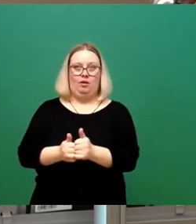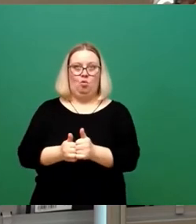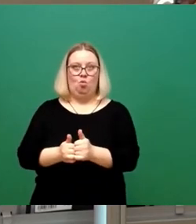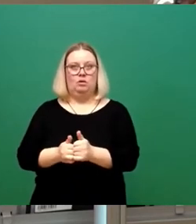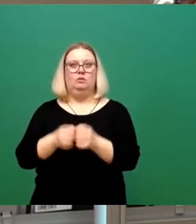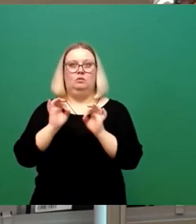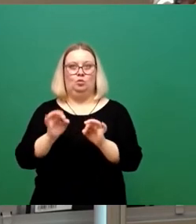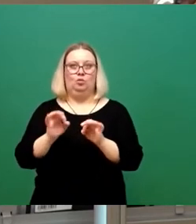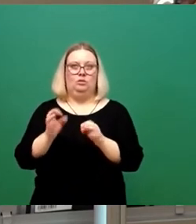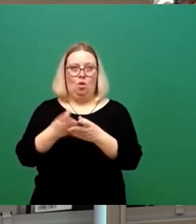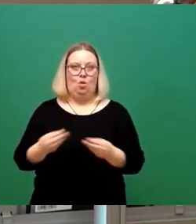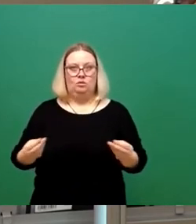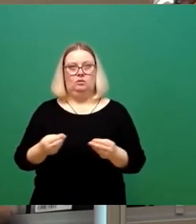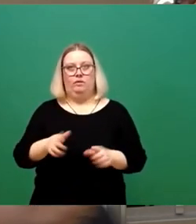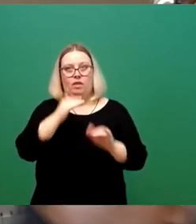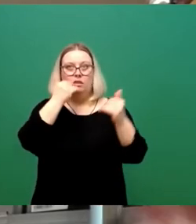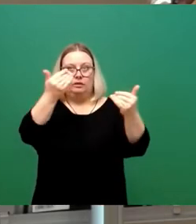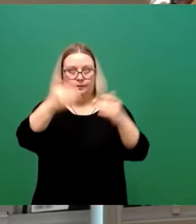miteinander lösen. Vielen Dank.